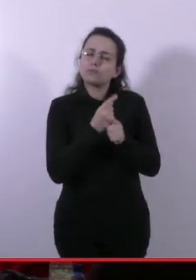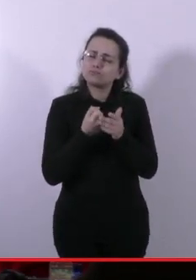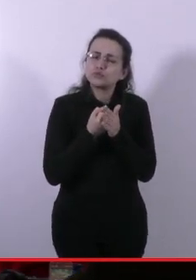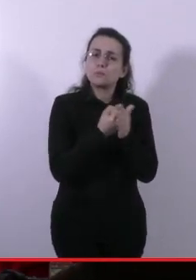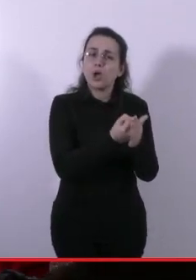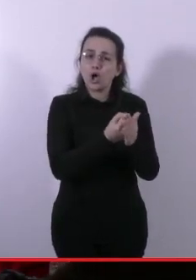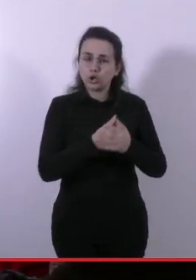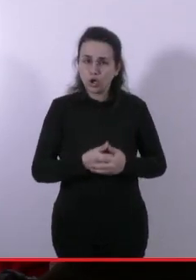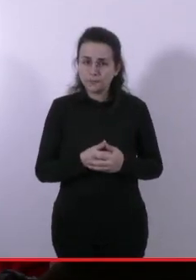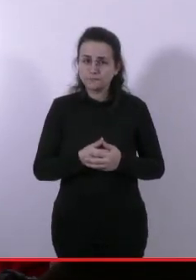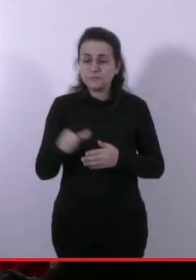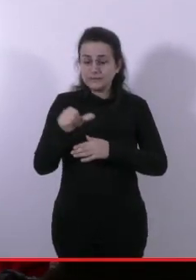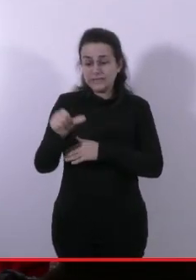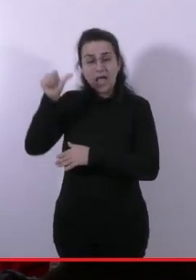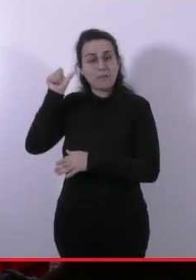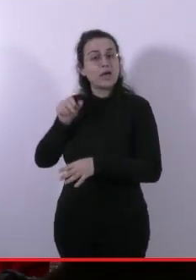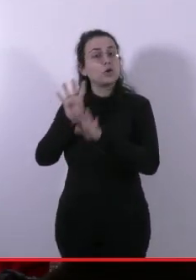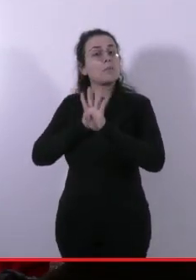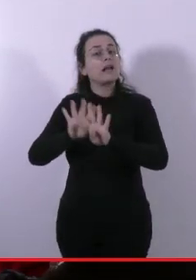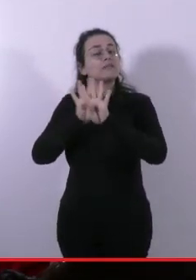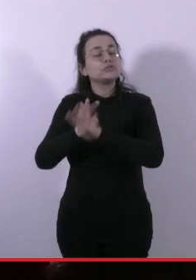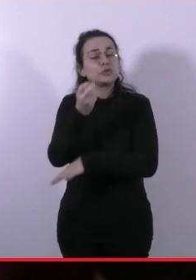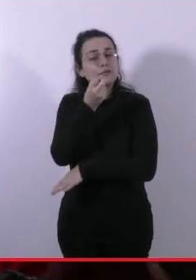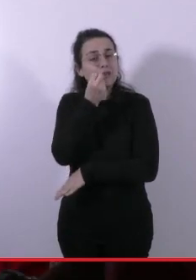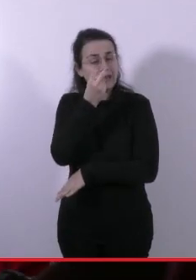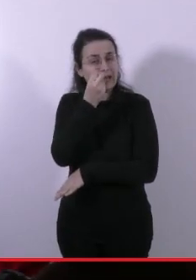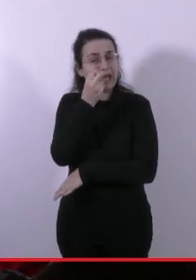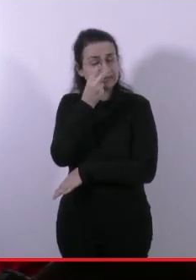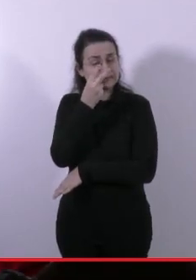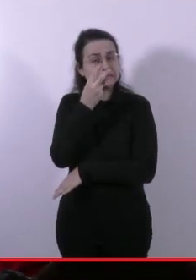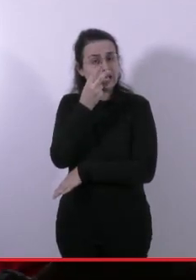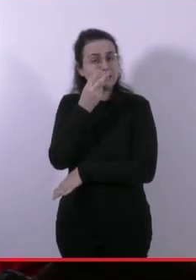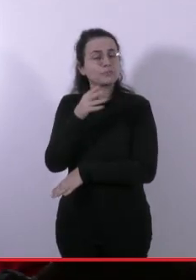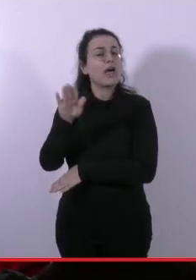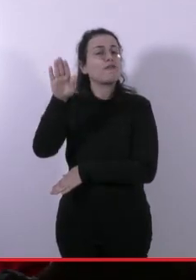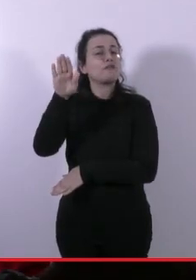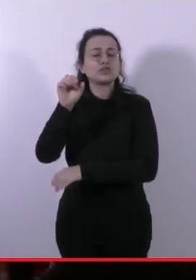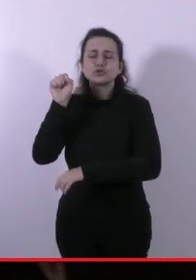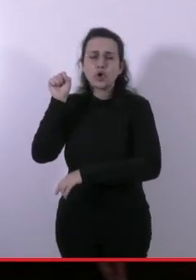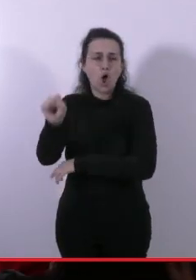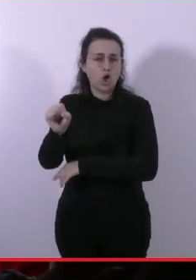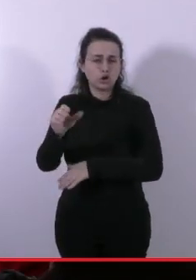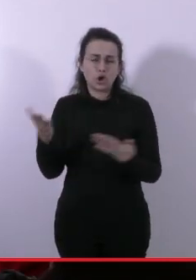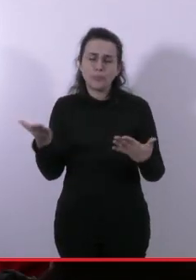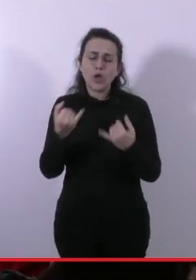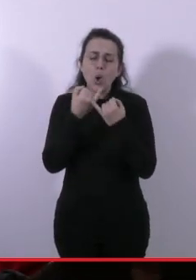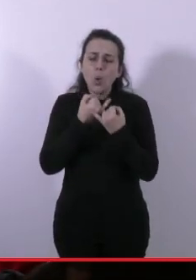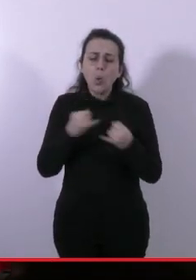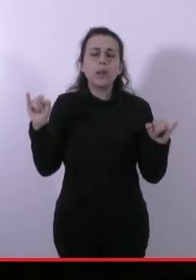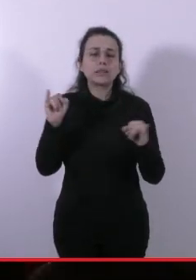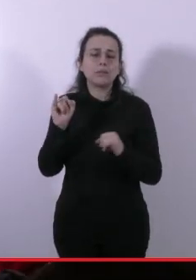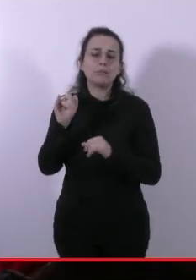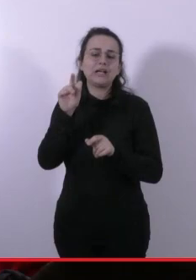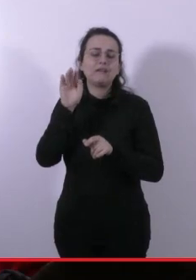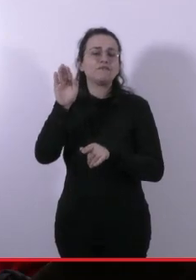manifestazione di sabato, a Firenze, contro i rigurgiti fascisti. Li chiamo rigurgiti fascisti perché non sono stata,